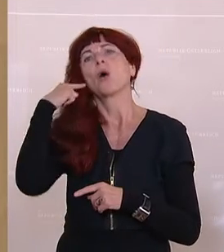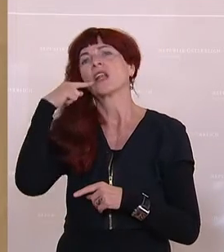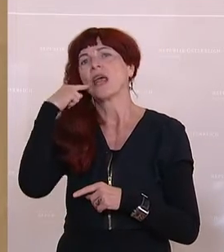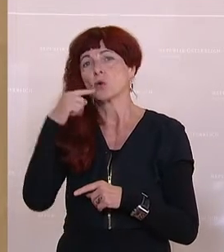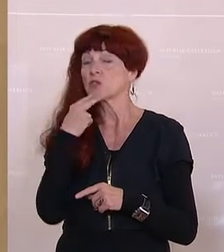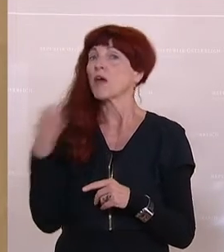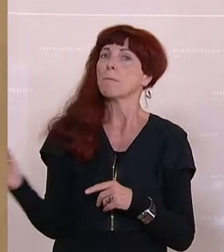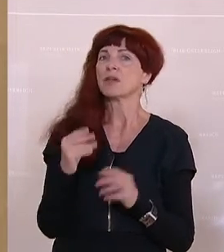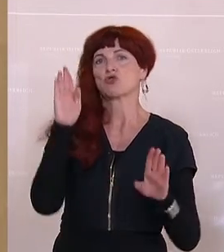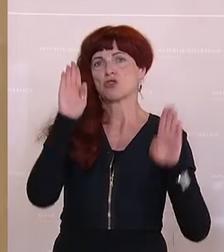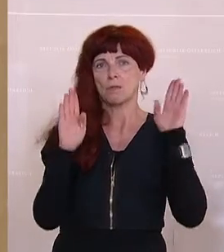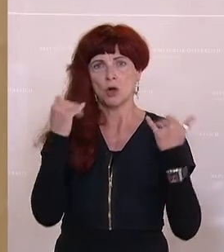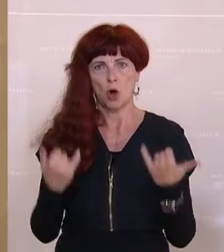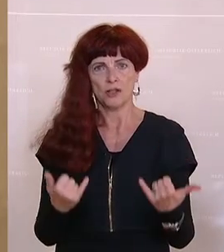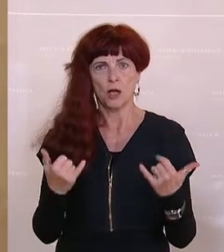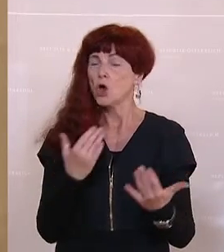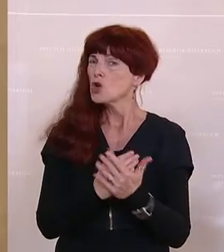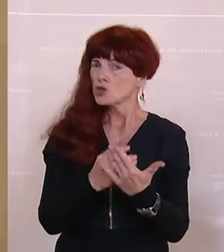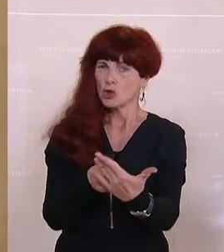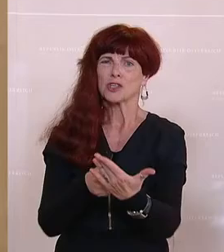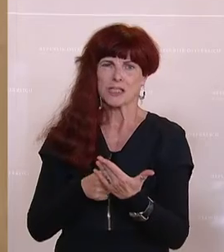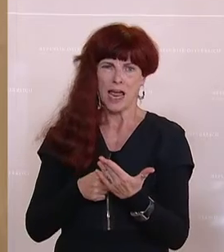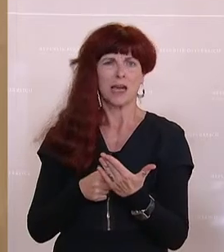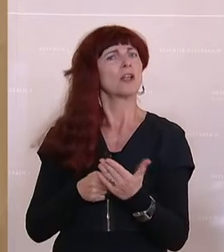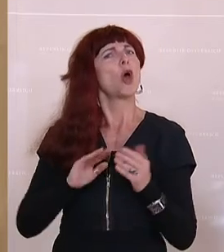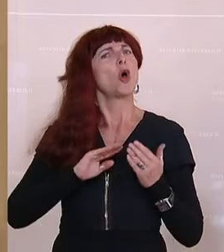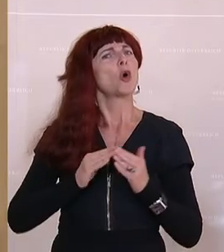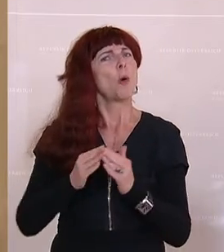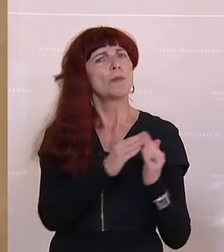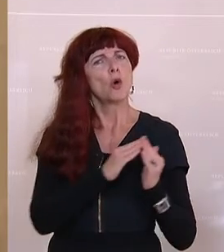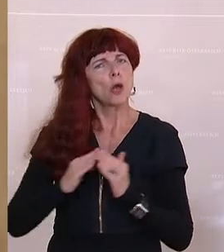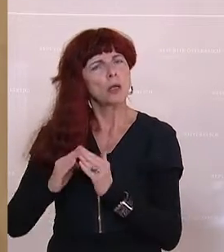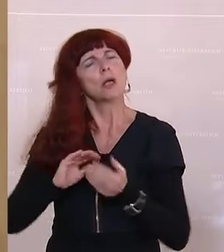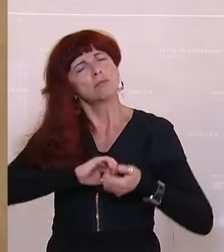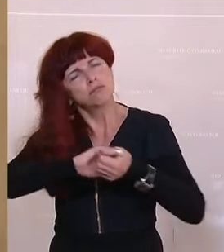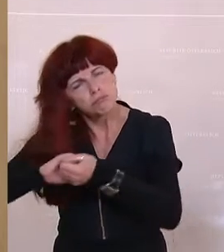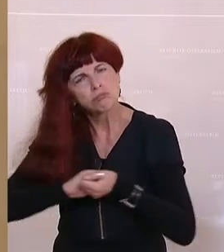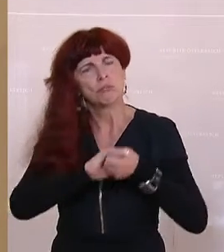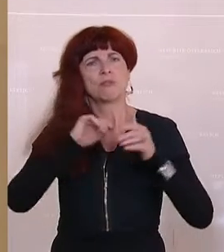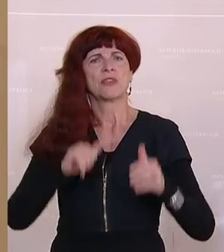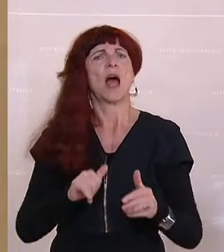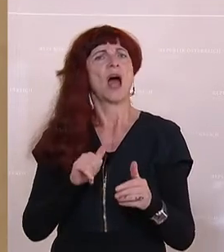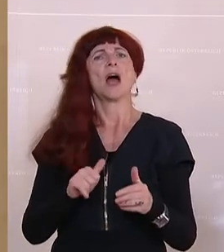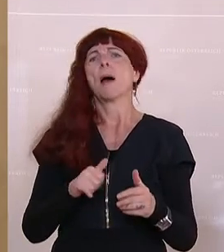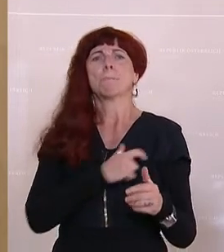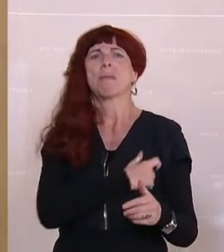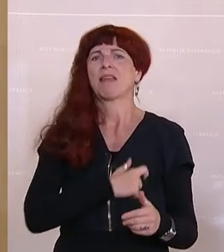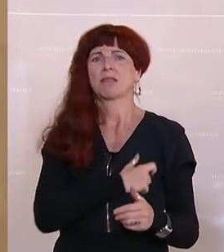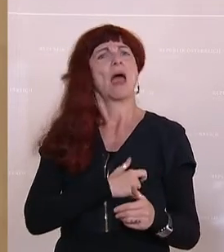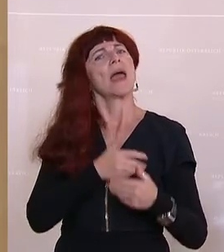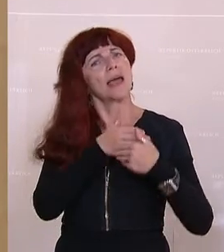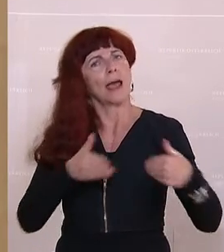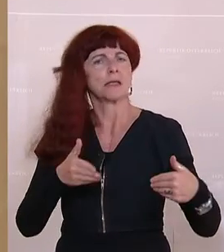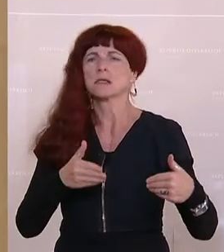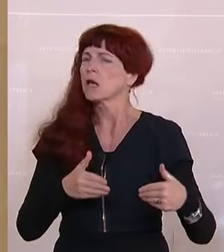mitgehen. Ich glaube, das zeigt doch wieder, dass gerade hier in der Community über die Parteigrenzen hinweg auch zusammengearbeitet wird,